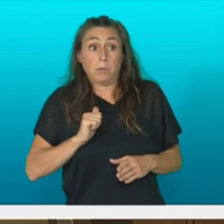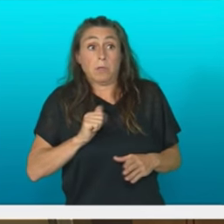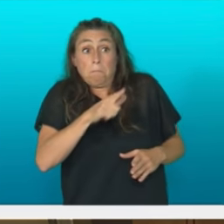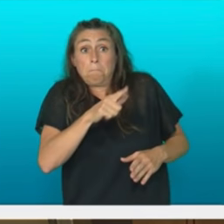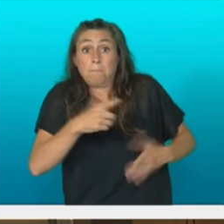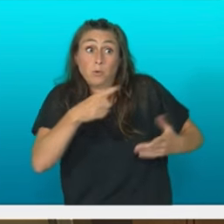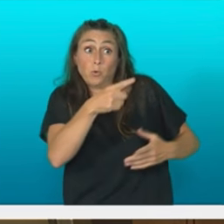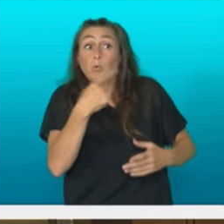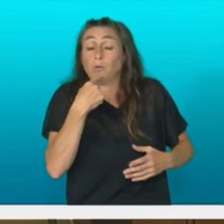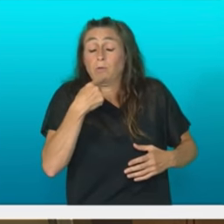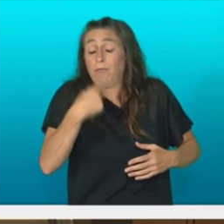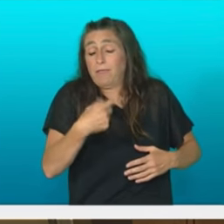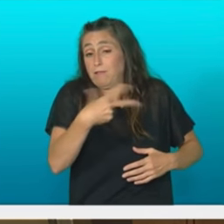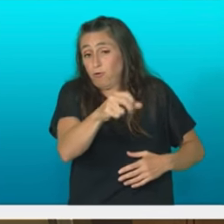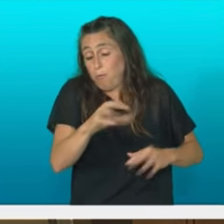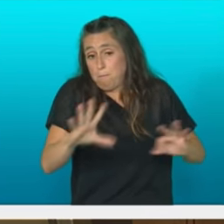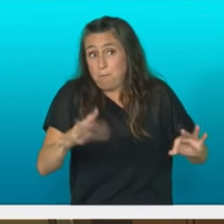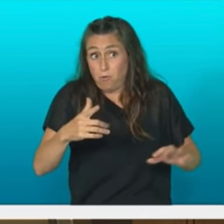feika zen